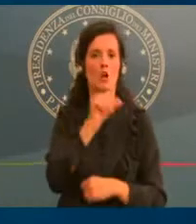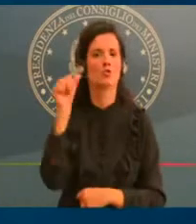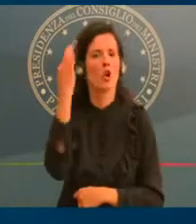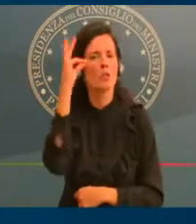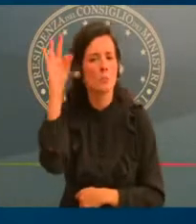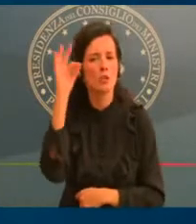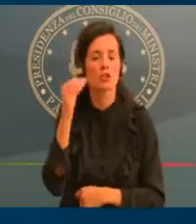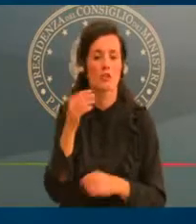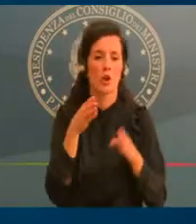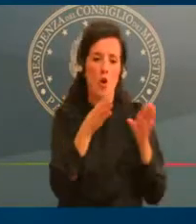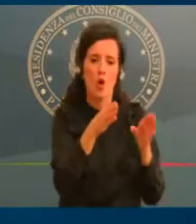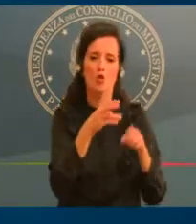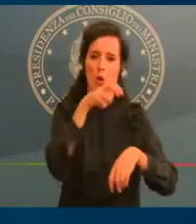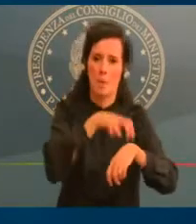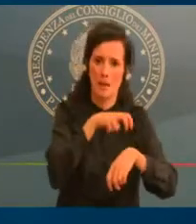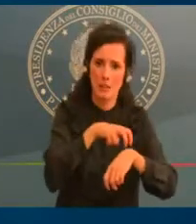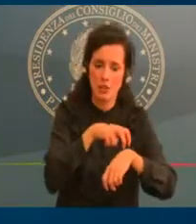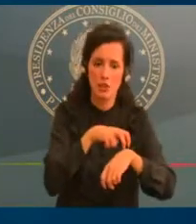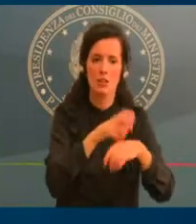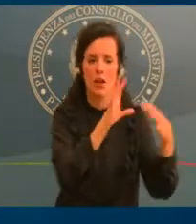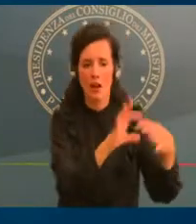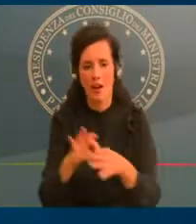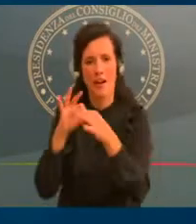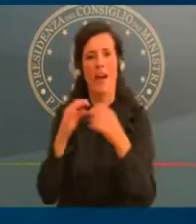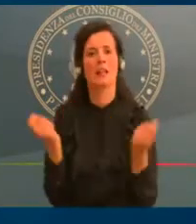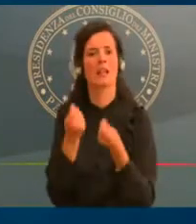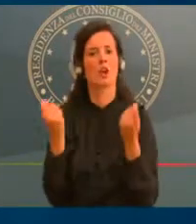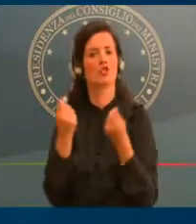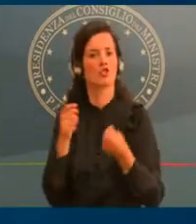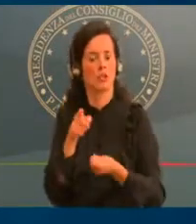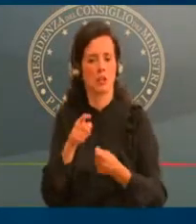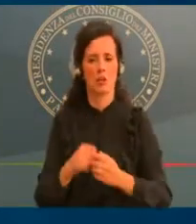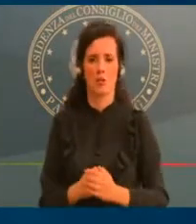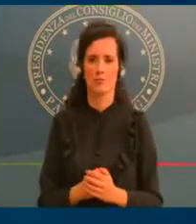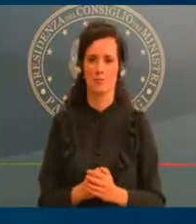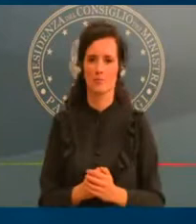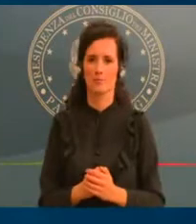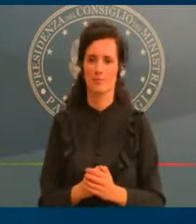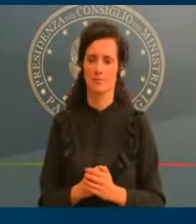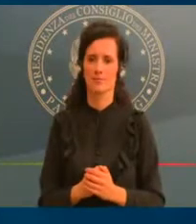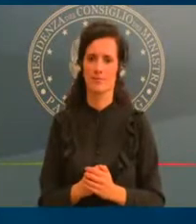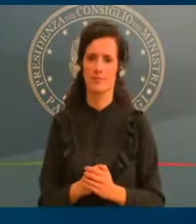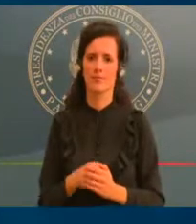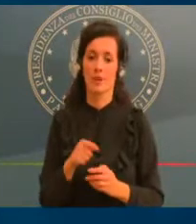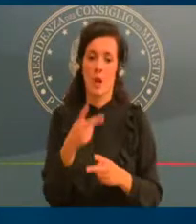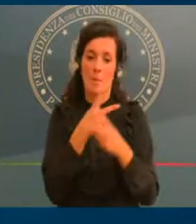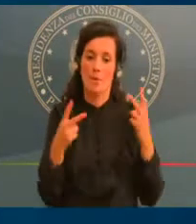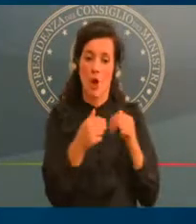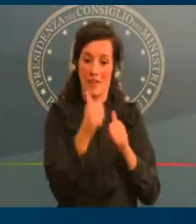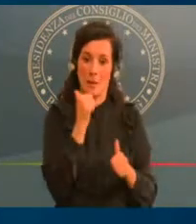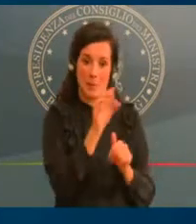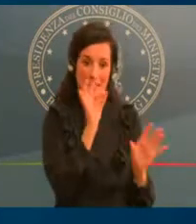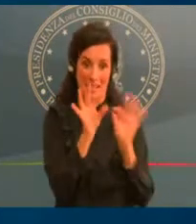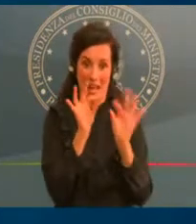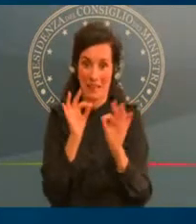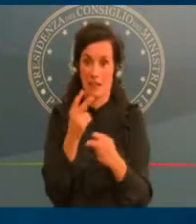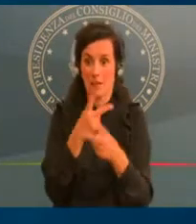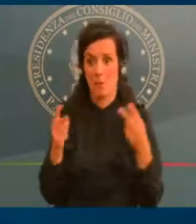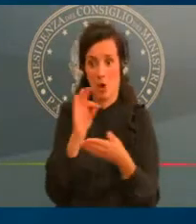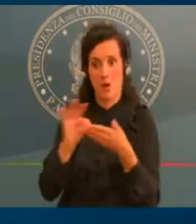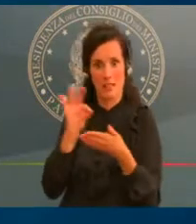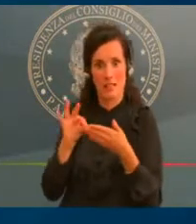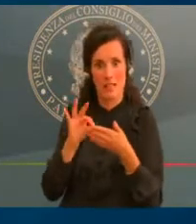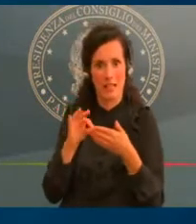anche qui preselettive, scritte, che si svolgono in presenza, concorsi pubblici, privati, abilitazioni professionali, con alcune